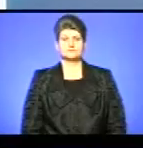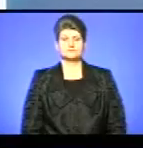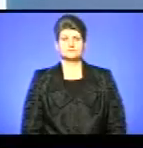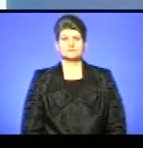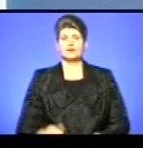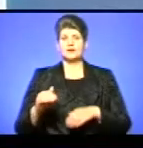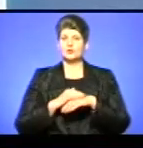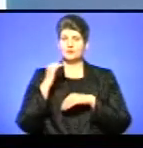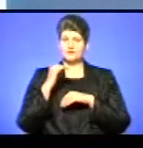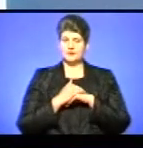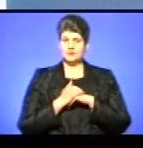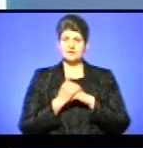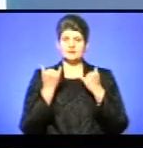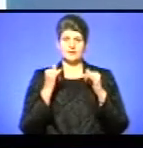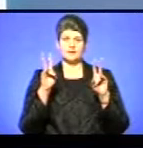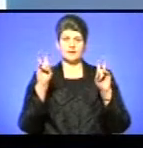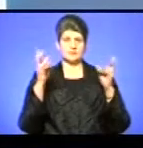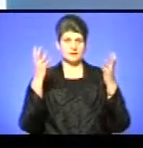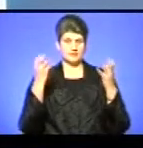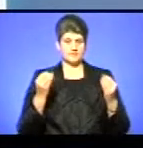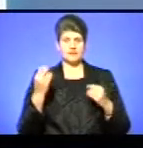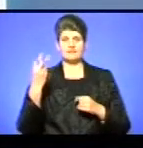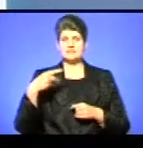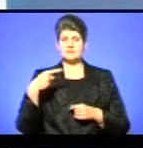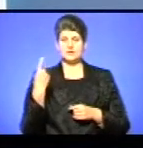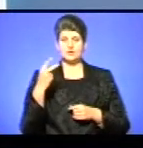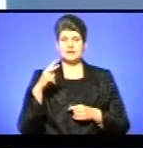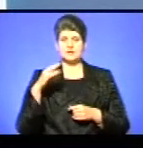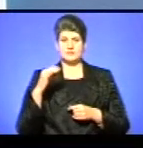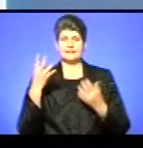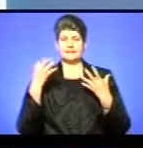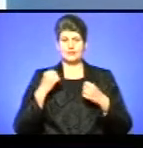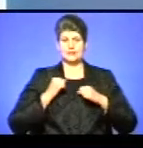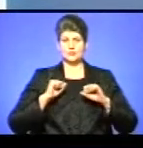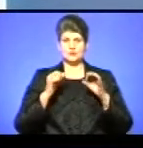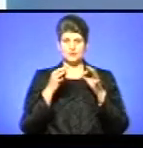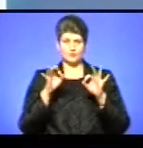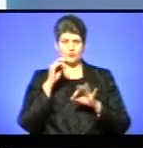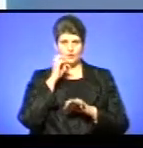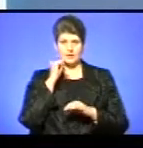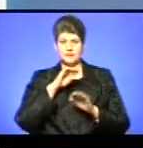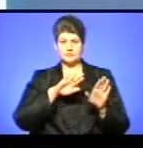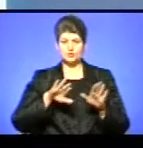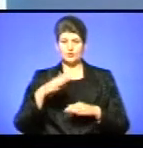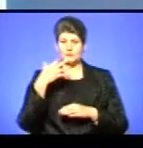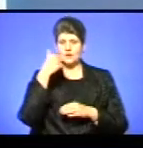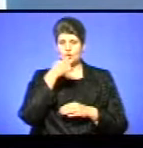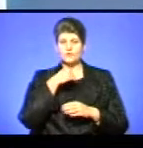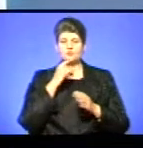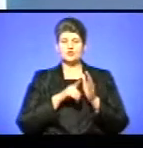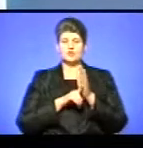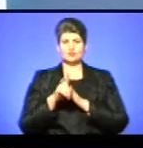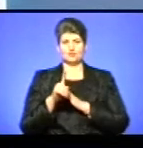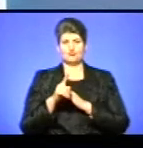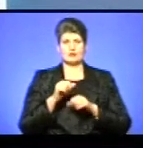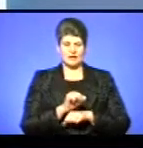Доброго вечора! В ефірі тема дня. 21 листопад – День гідності і свободи в Україні. Минуло 5 років від початку Революції